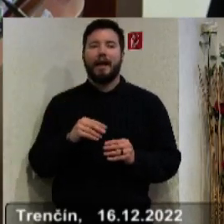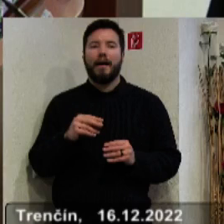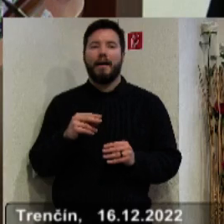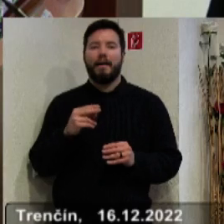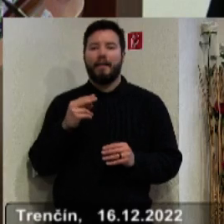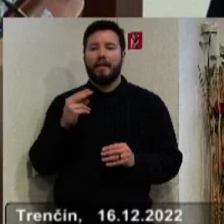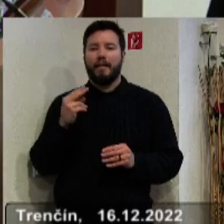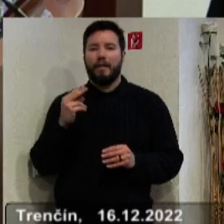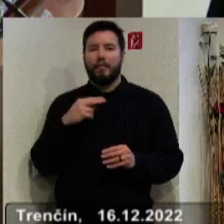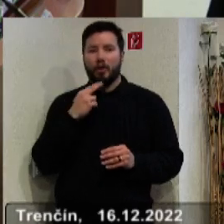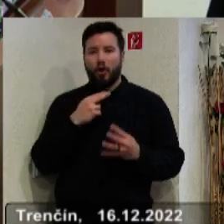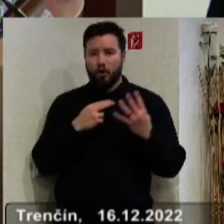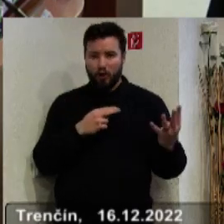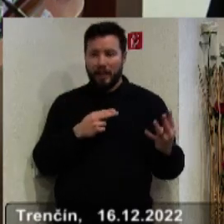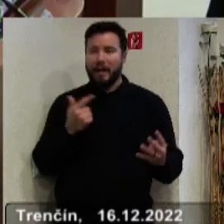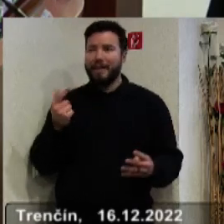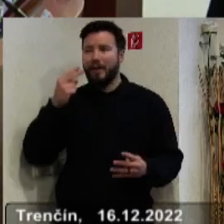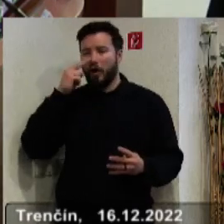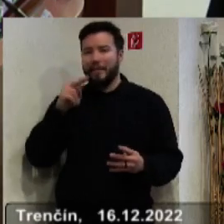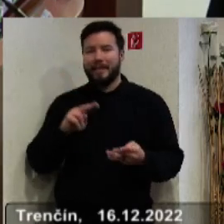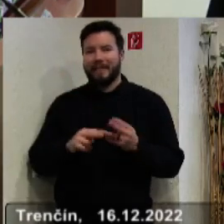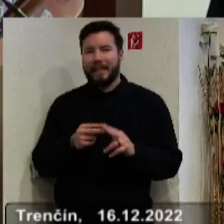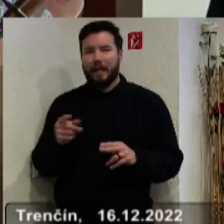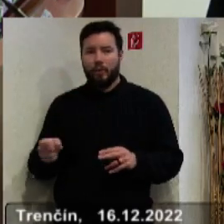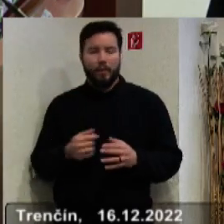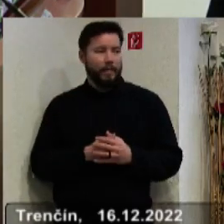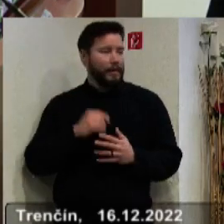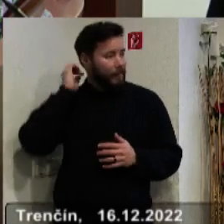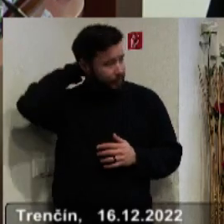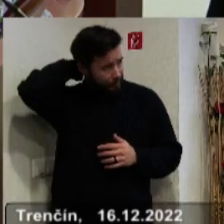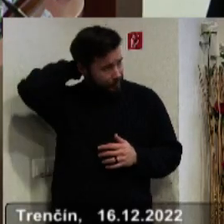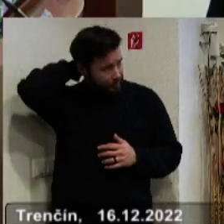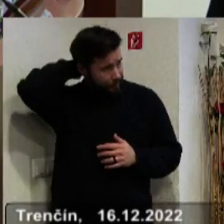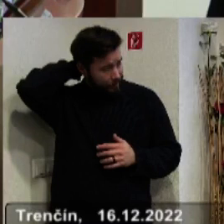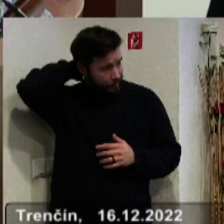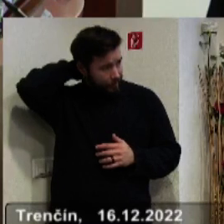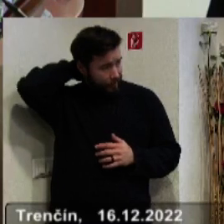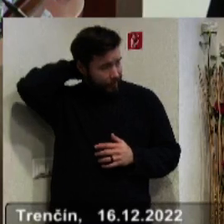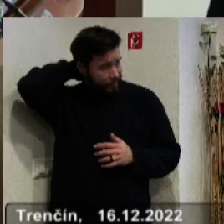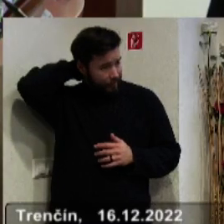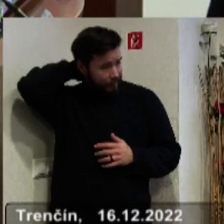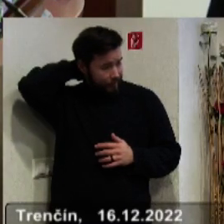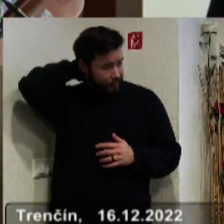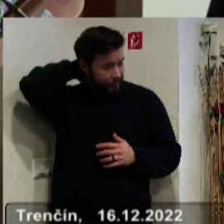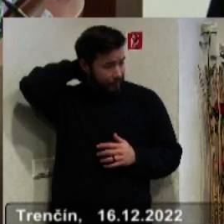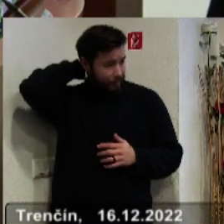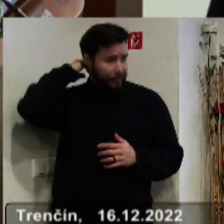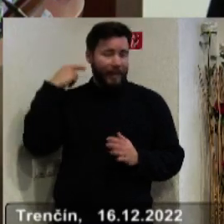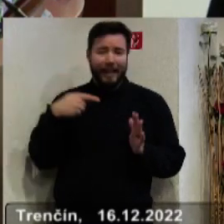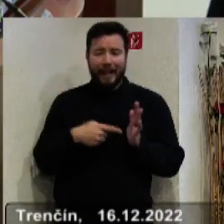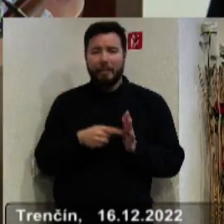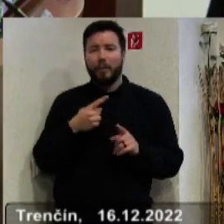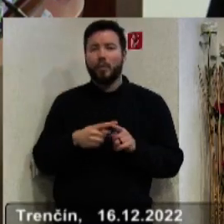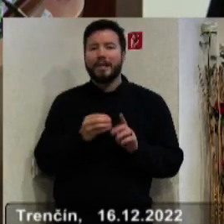a dve by boli tušne v stredu. Čiže tak je to takto navrhnuté aj s týmito termínmi a lehotami.